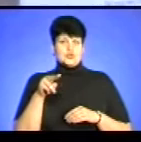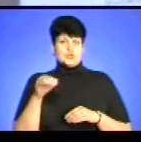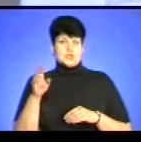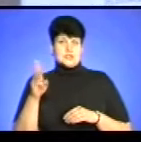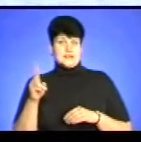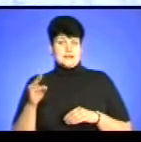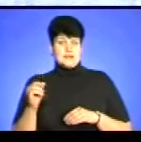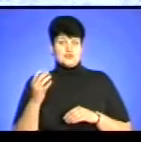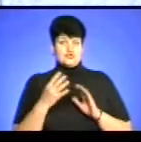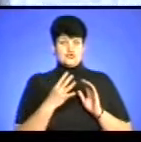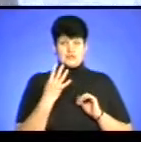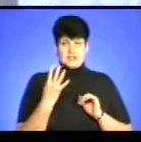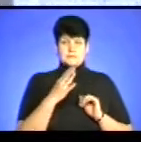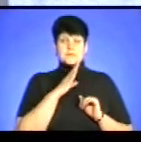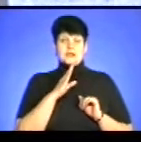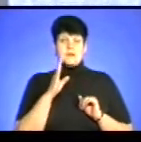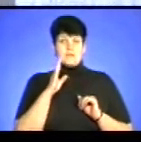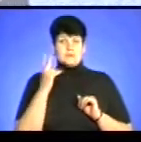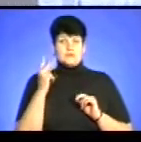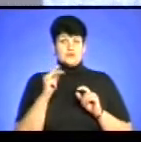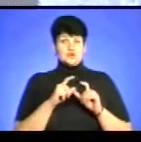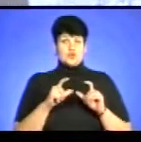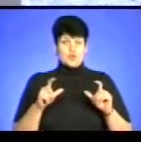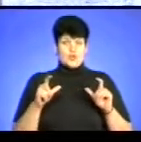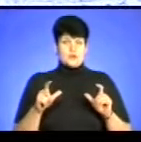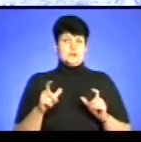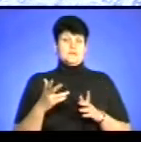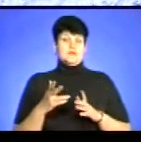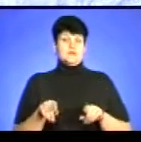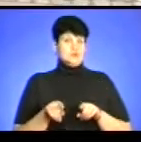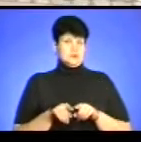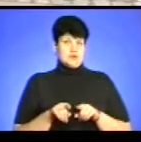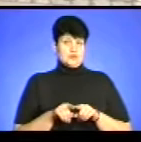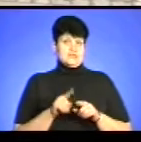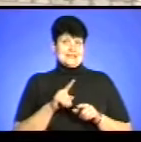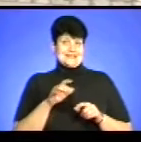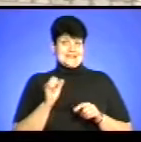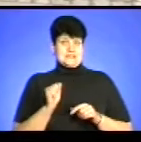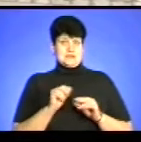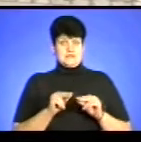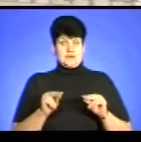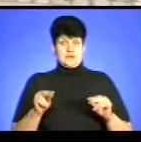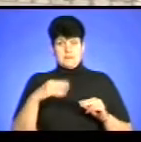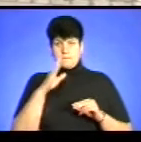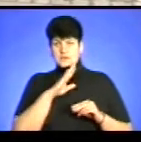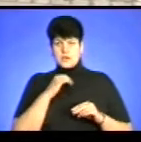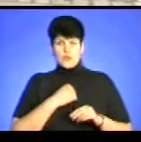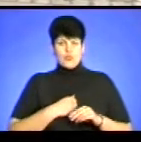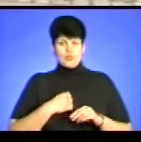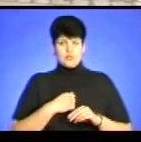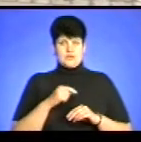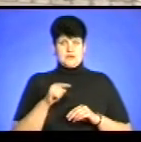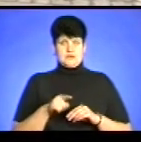Мама двох учнів школи Лесяна Туркач цілковито на боці педагогів. Батьки насправді обурені тим, що